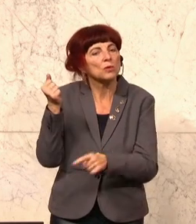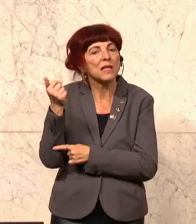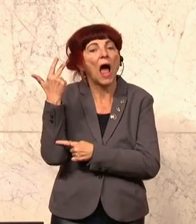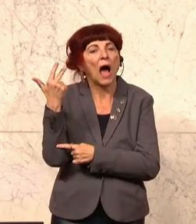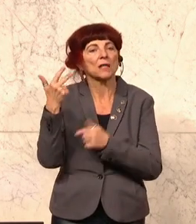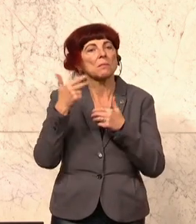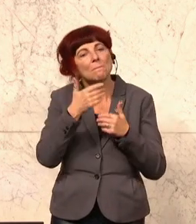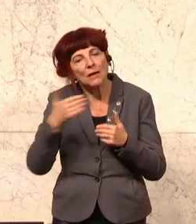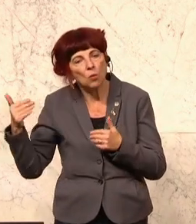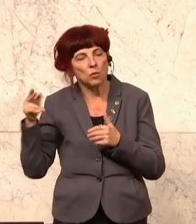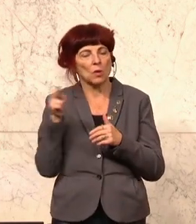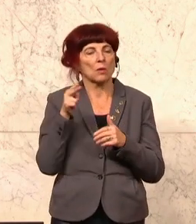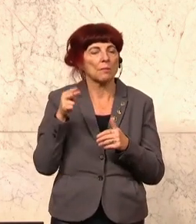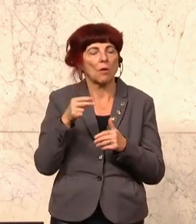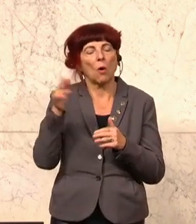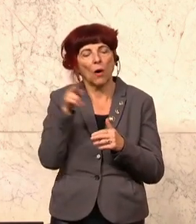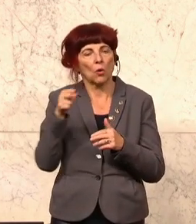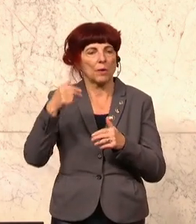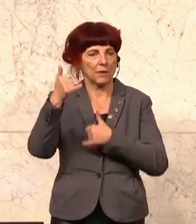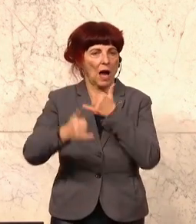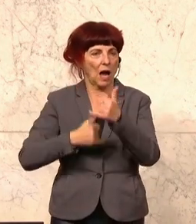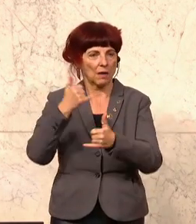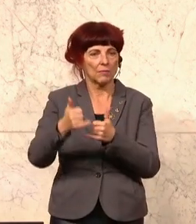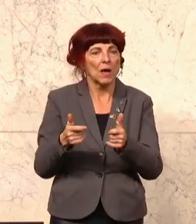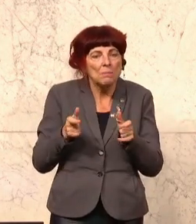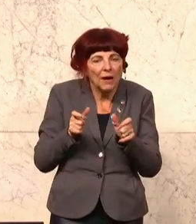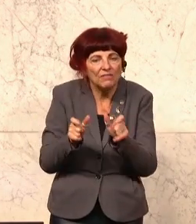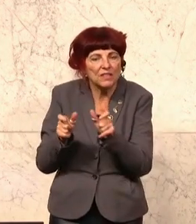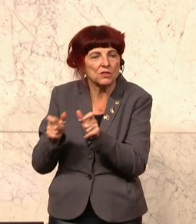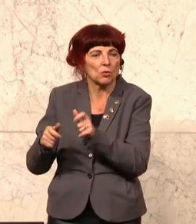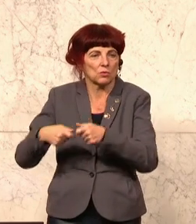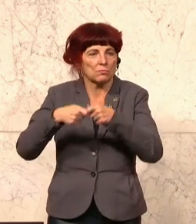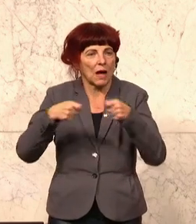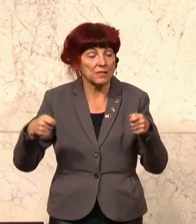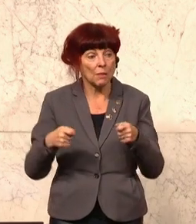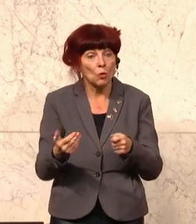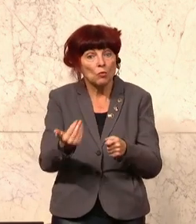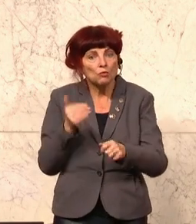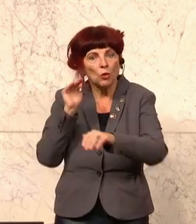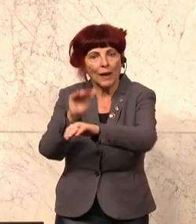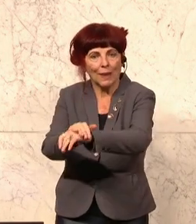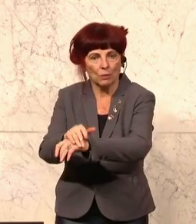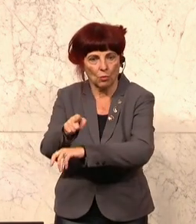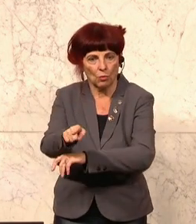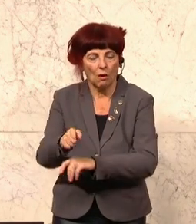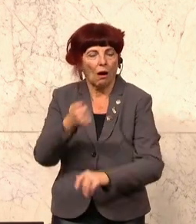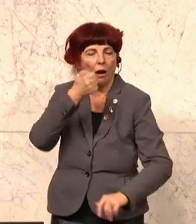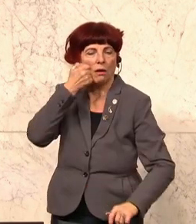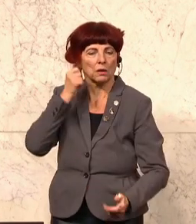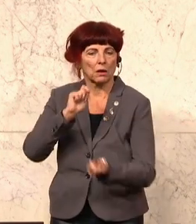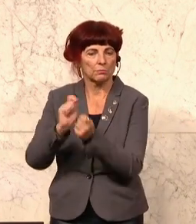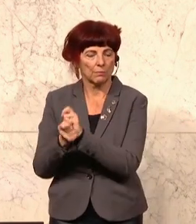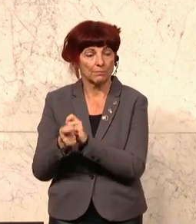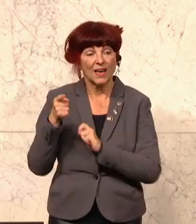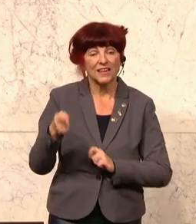Präventionsmaßnahmen und für das frühe Erkennen von Radikalisierungstendenzen. Diese Mittel sind dafür